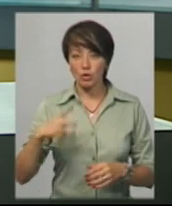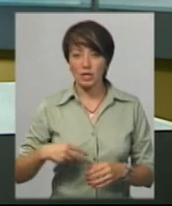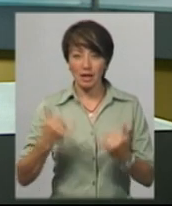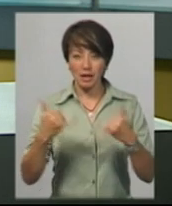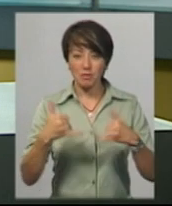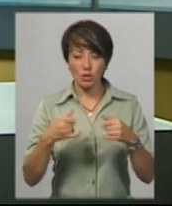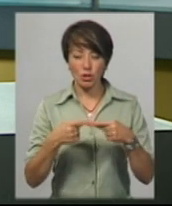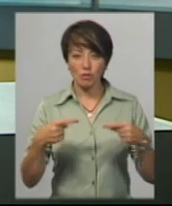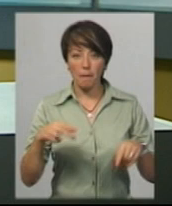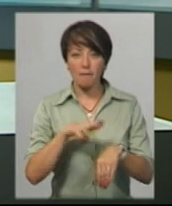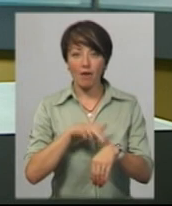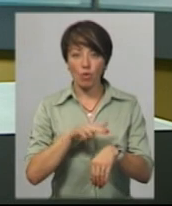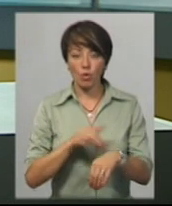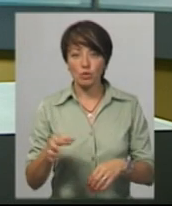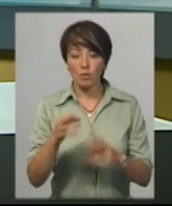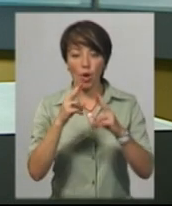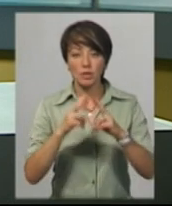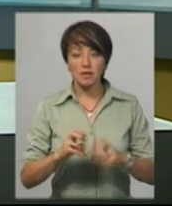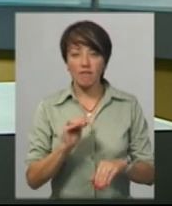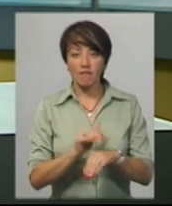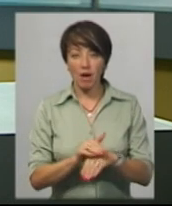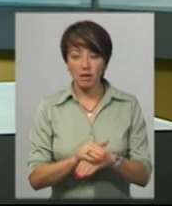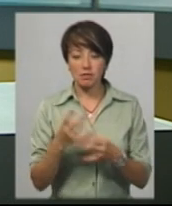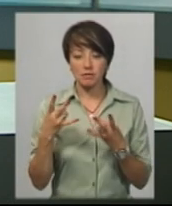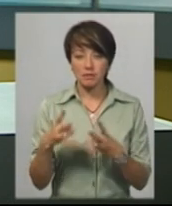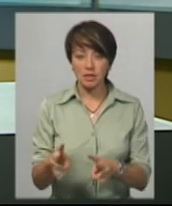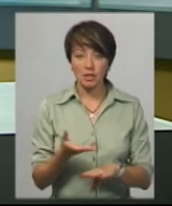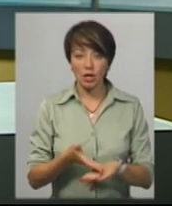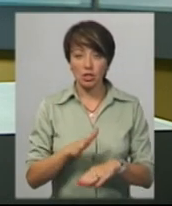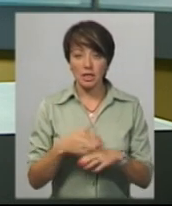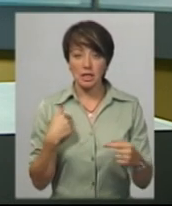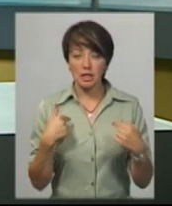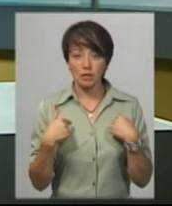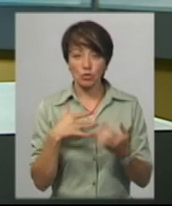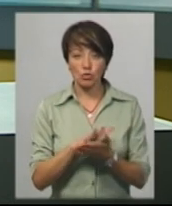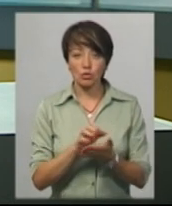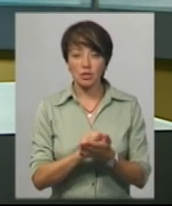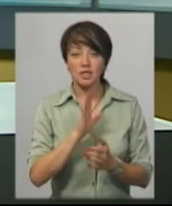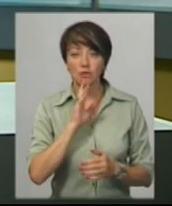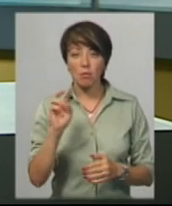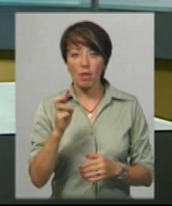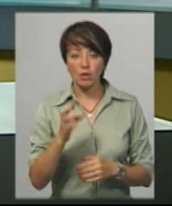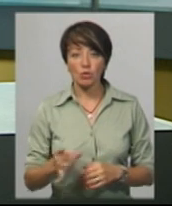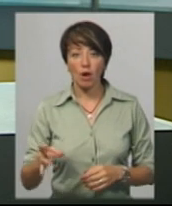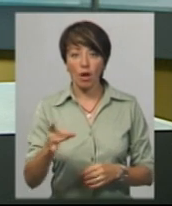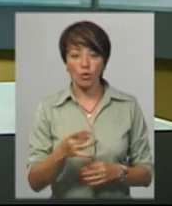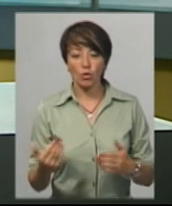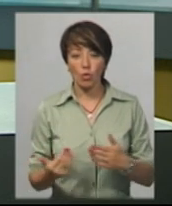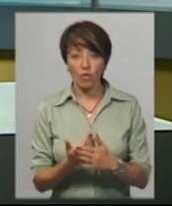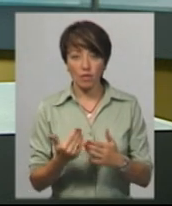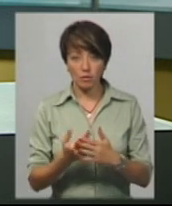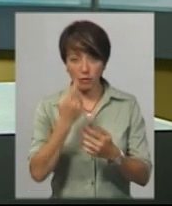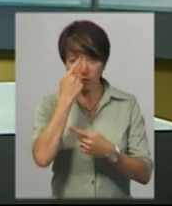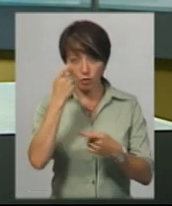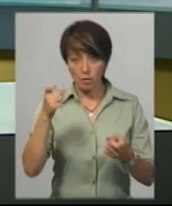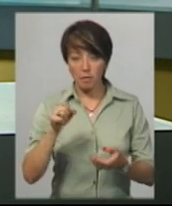речовиною. Правоохоронці області розслідують факт нанесення тяжких тілесних ушкоджень дівчині з Білогірського району. Про це новинам на Суспільному